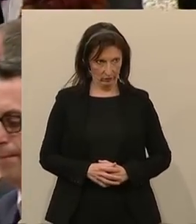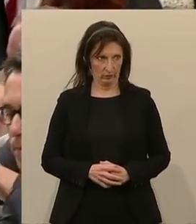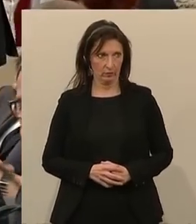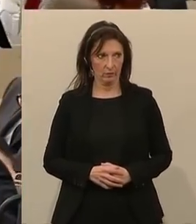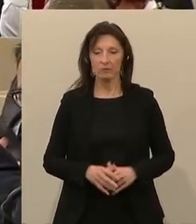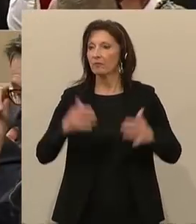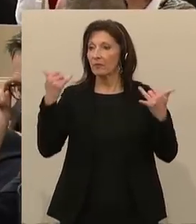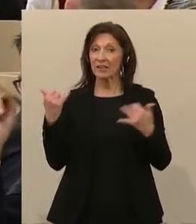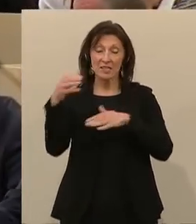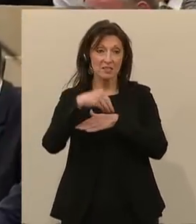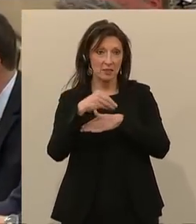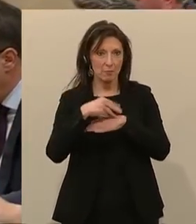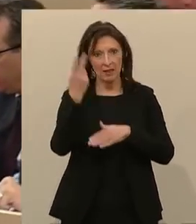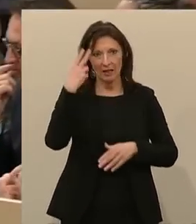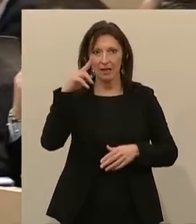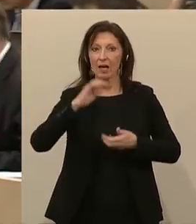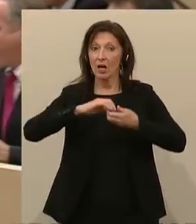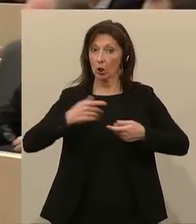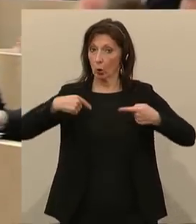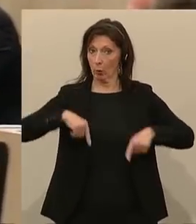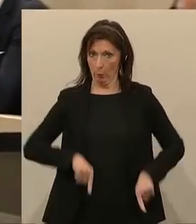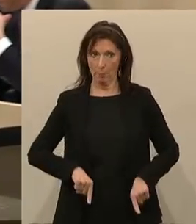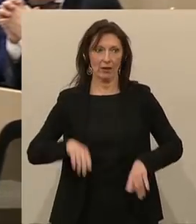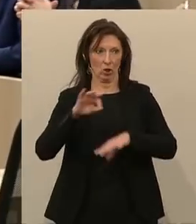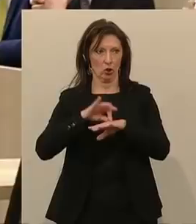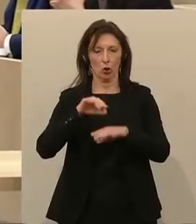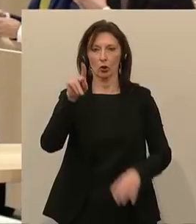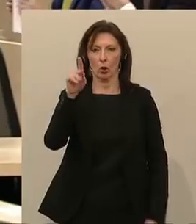Als nächster Herr Klubobmann, Dr. Peter Kolber, bitte.